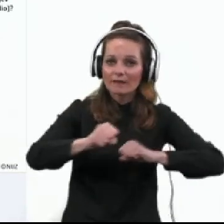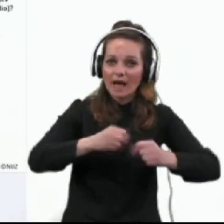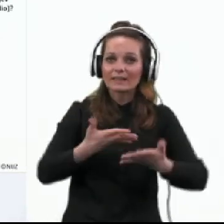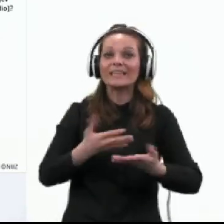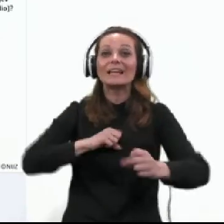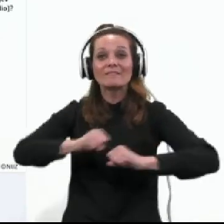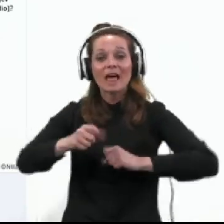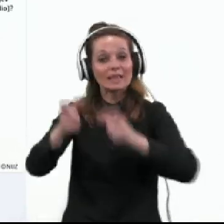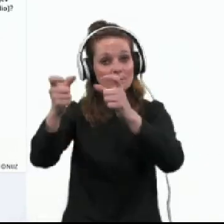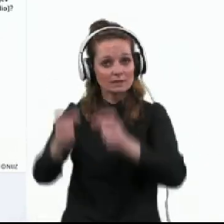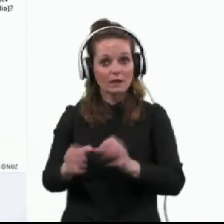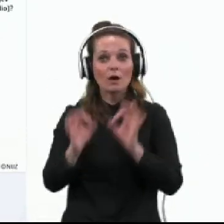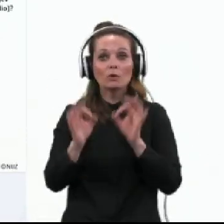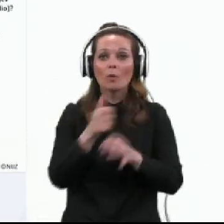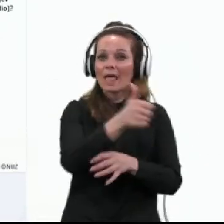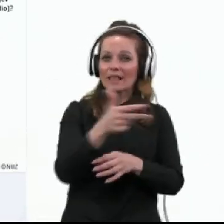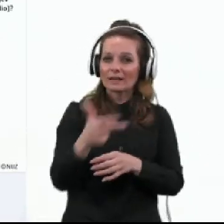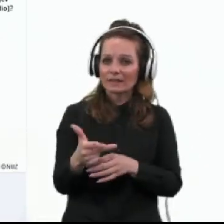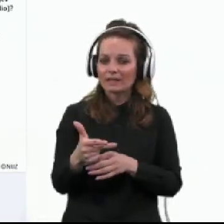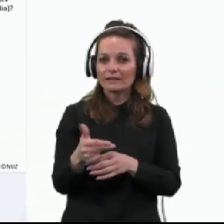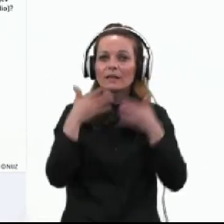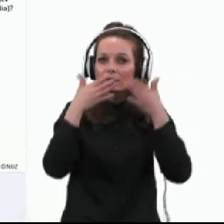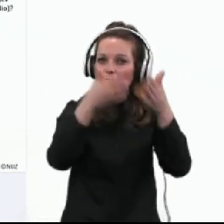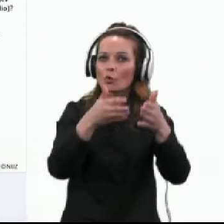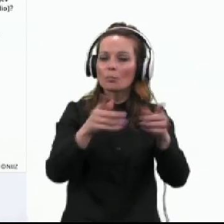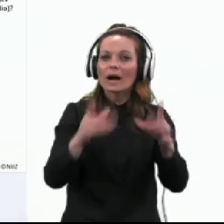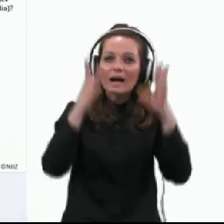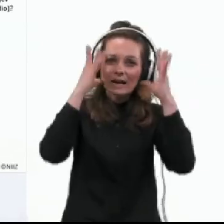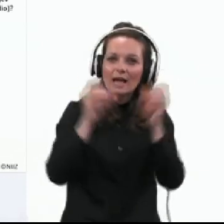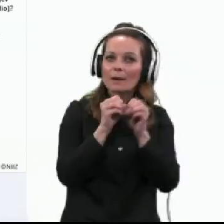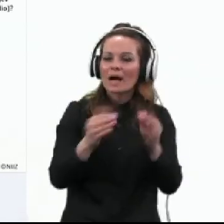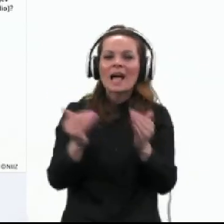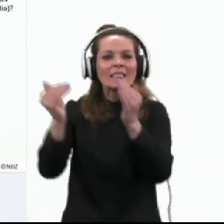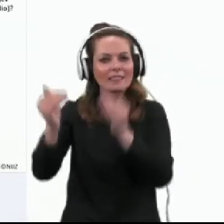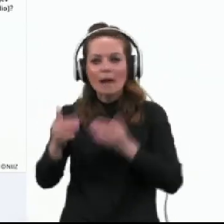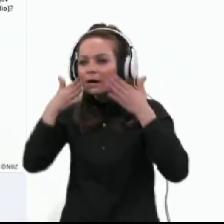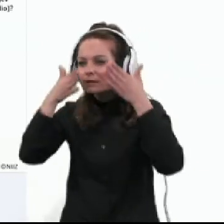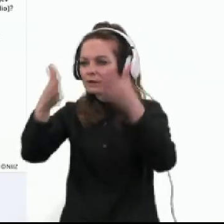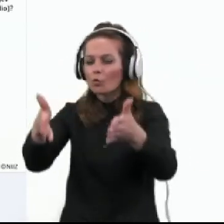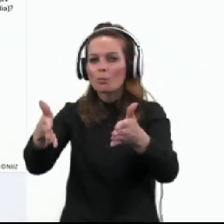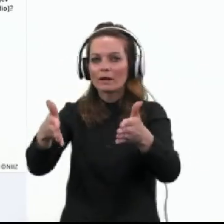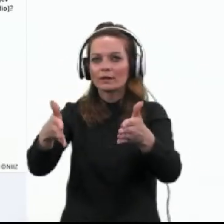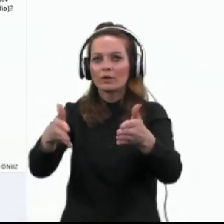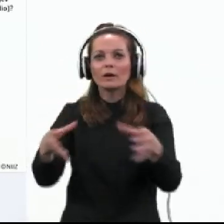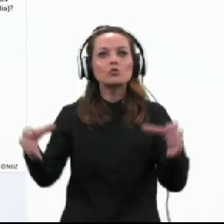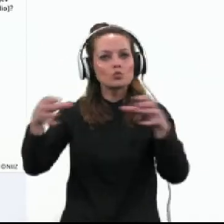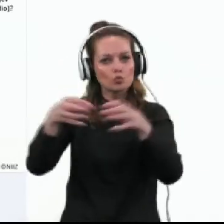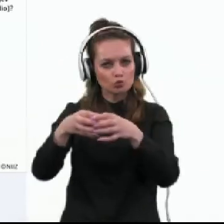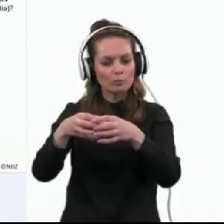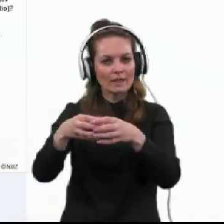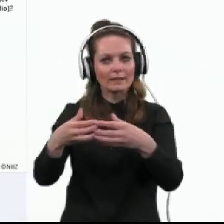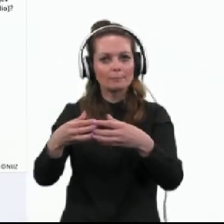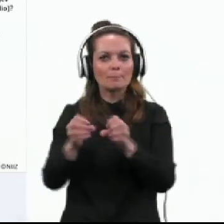institucijah, dobra tretjina tradicionalnim medijem, najmanj pa je zaupanje družbenim